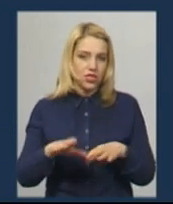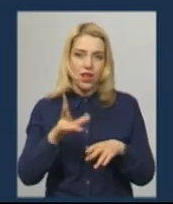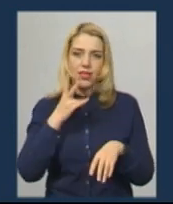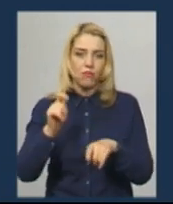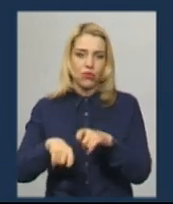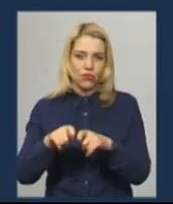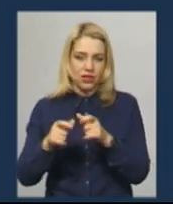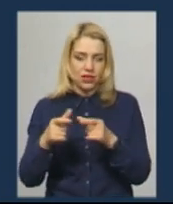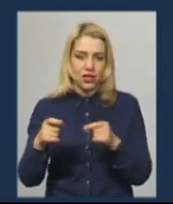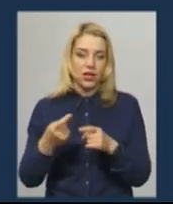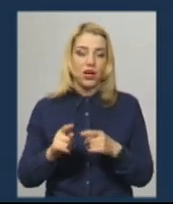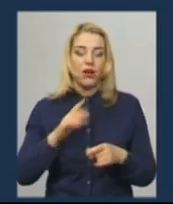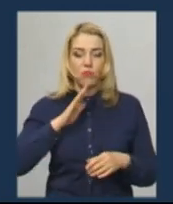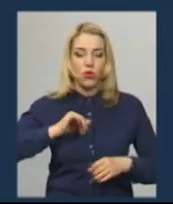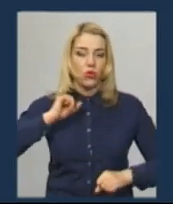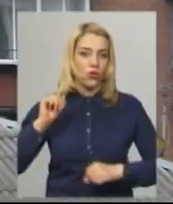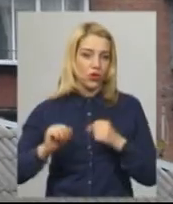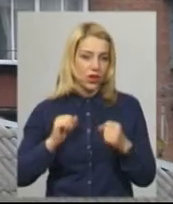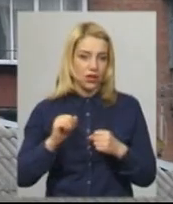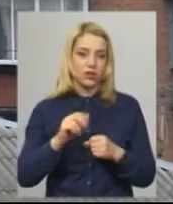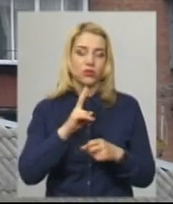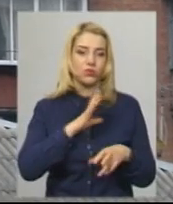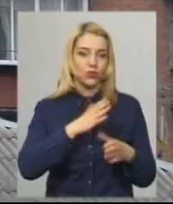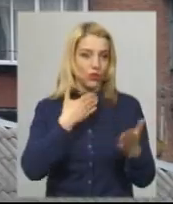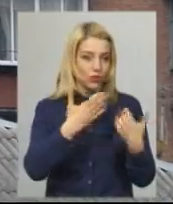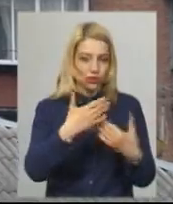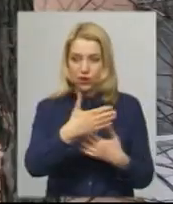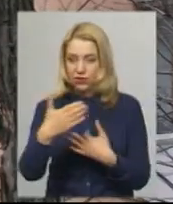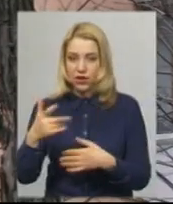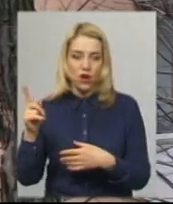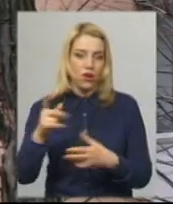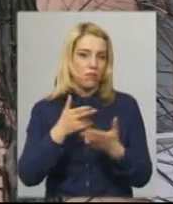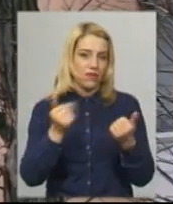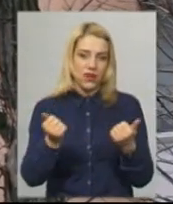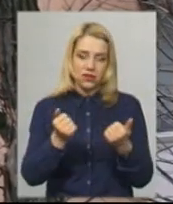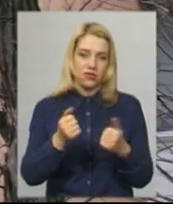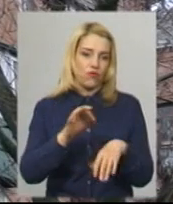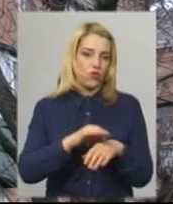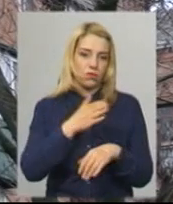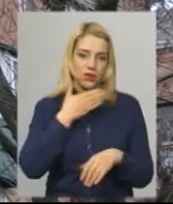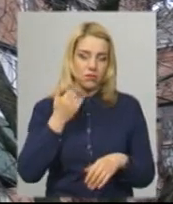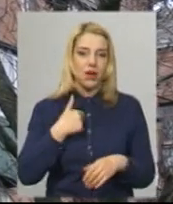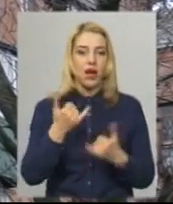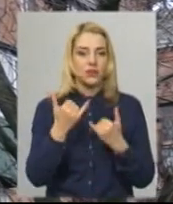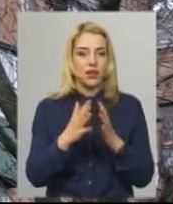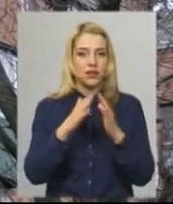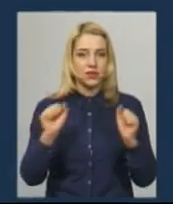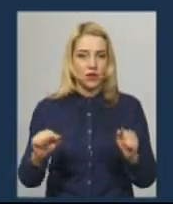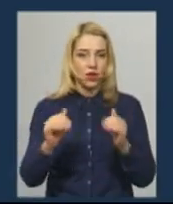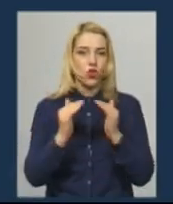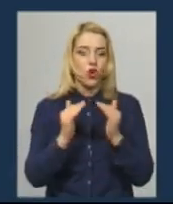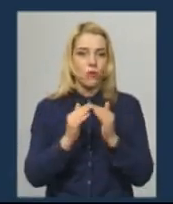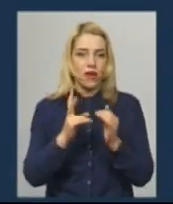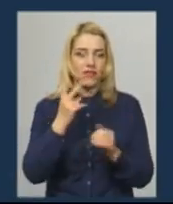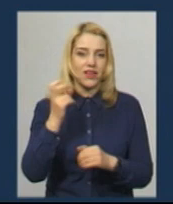контактували, ввели тести, і в них хвороба не підтвердилася. Зараз Володимир Ватрас уже вдома. Перебуває на двотижнавій самоізоляції.